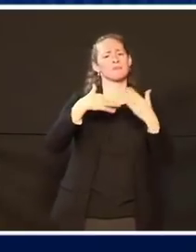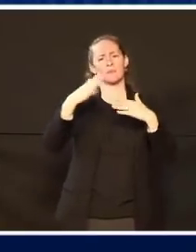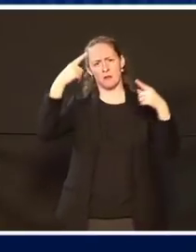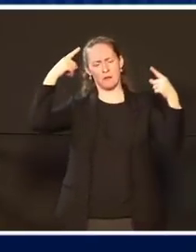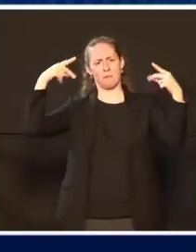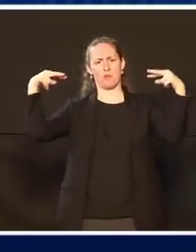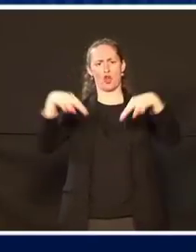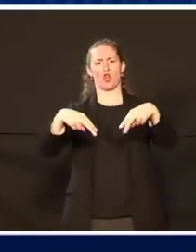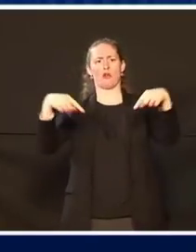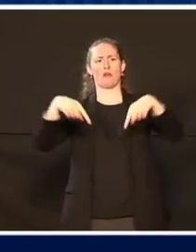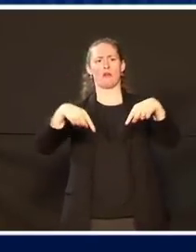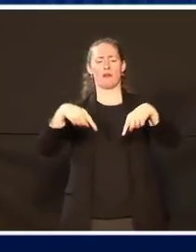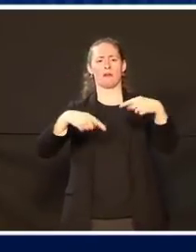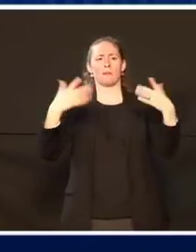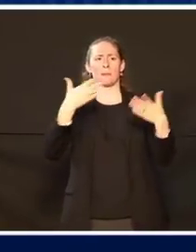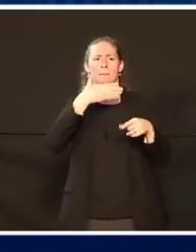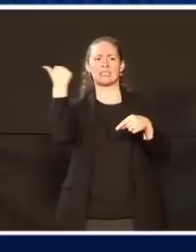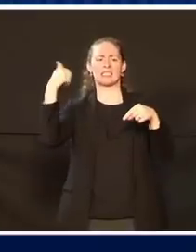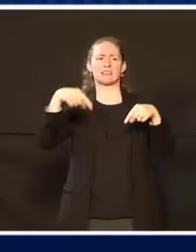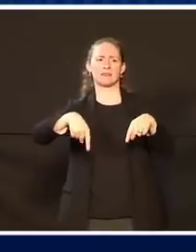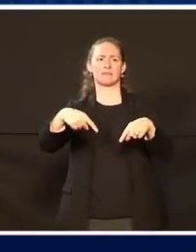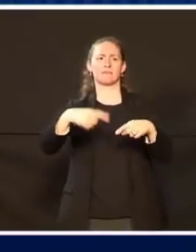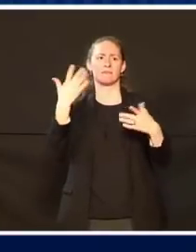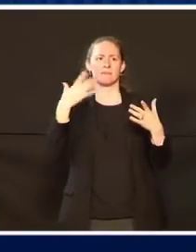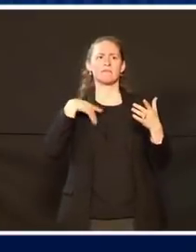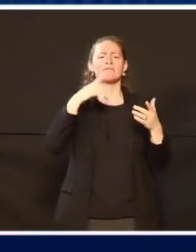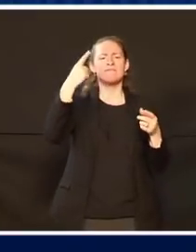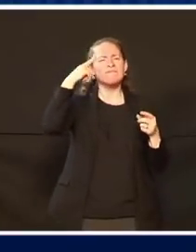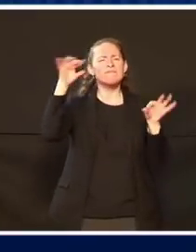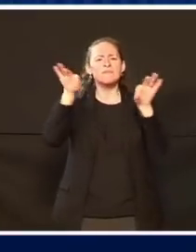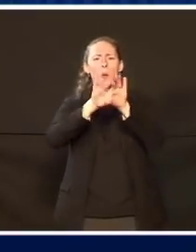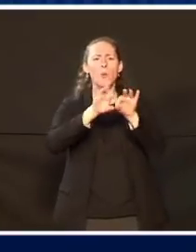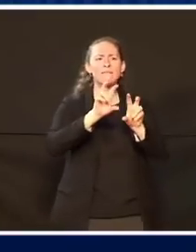Mitte, die mit uns der gleichen Meinung sind.